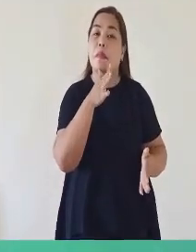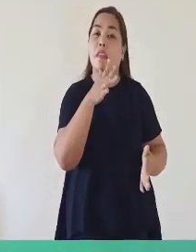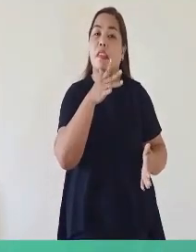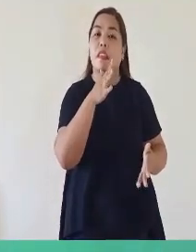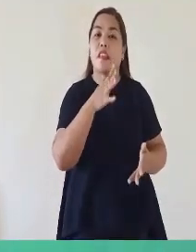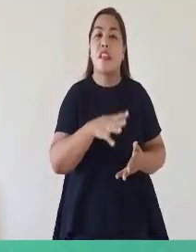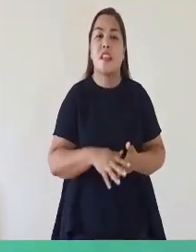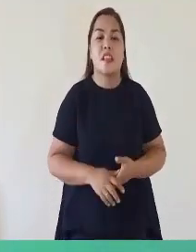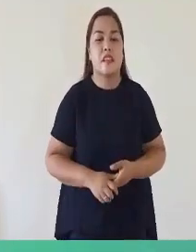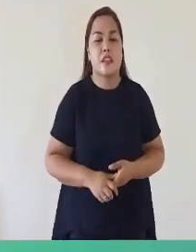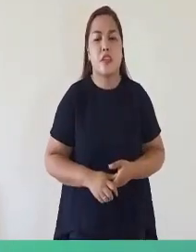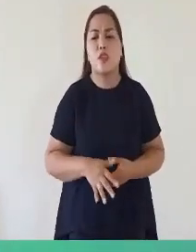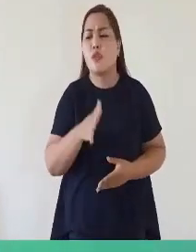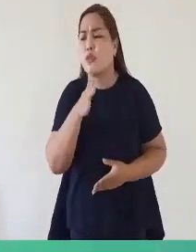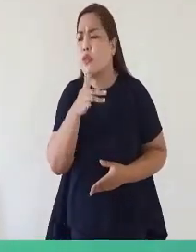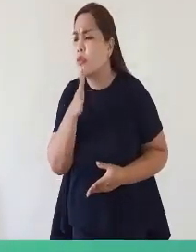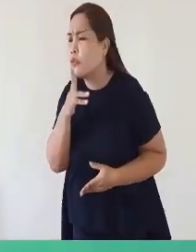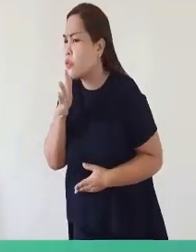Ina